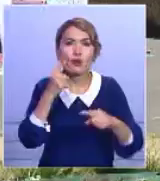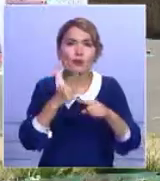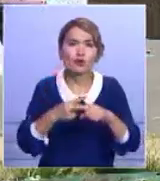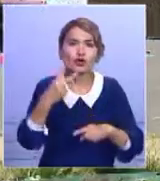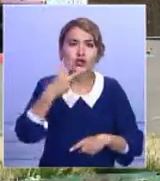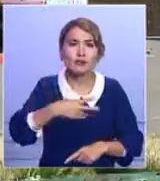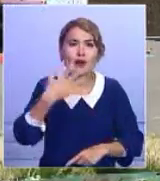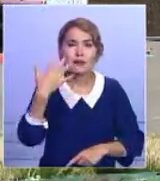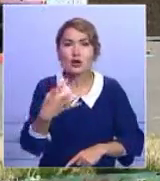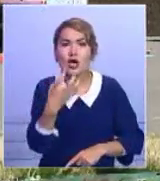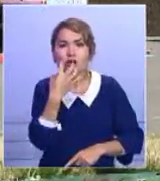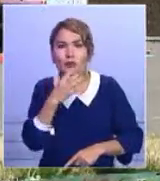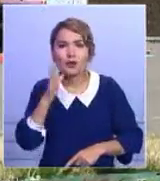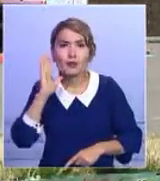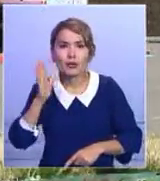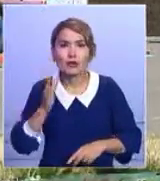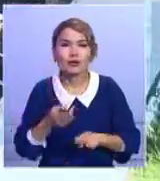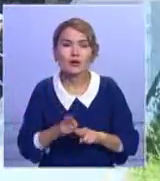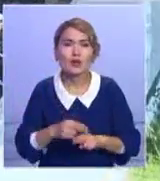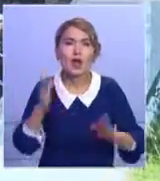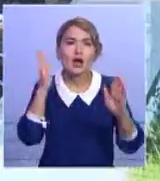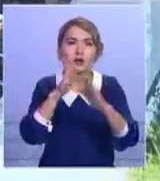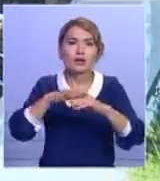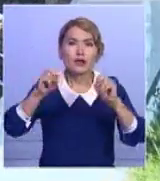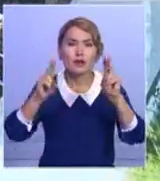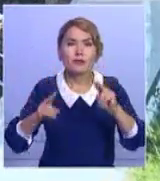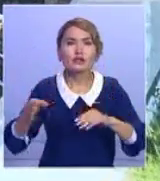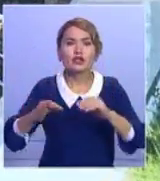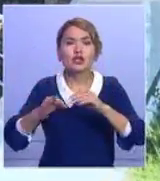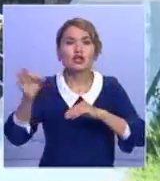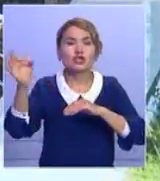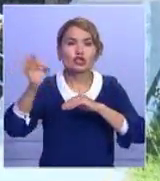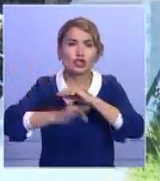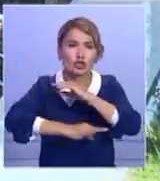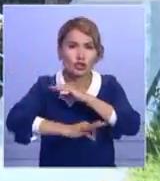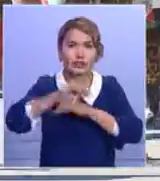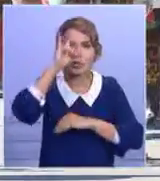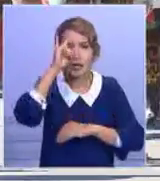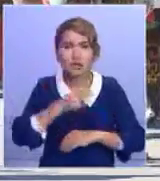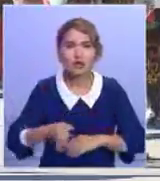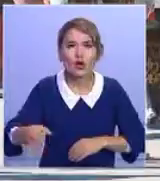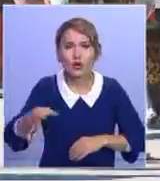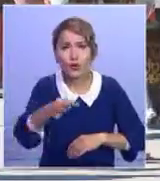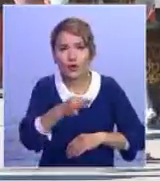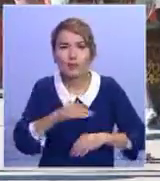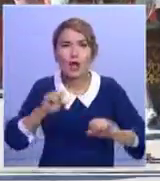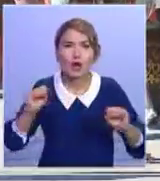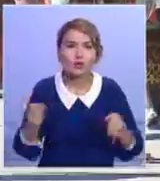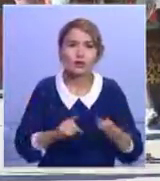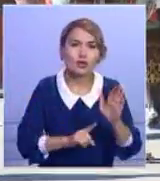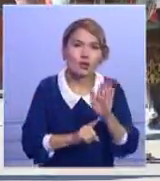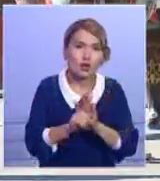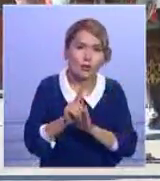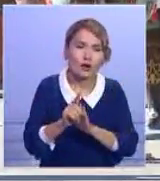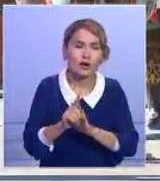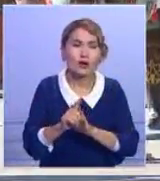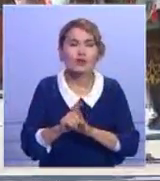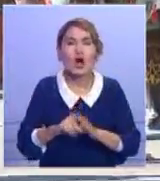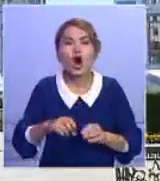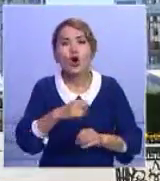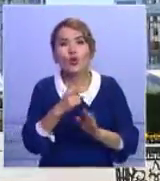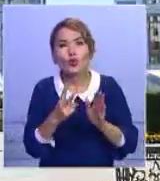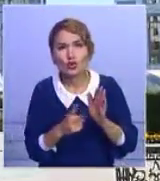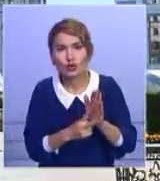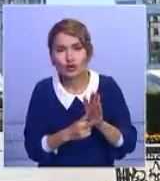градус жылылықты сақтайды. Кеноптиктердің болжауын шашығыз Қазақстанда ауа температурасы түсіеді, кей жерлерде плюс 17 градус жылы болады.